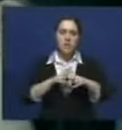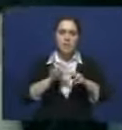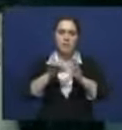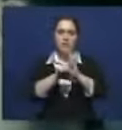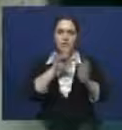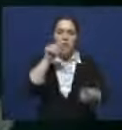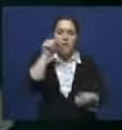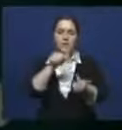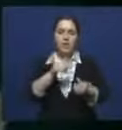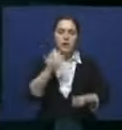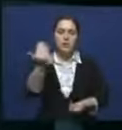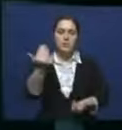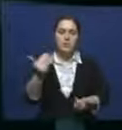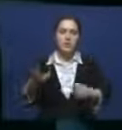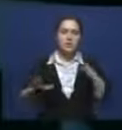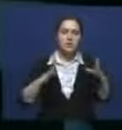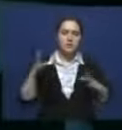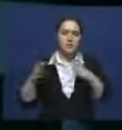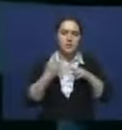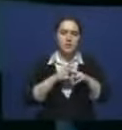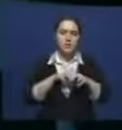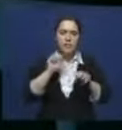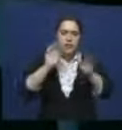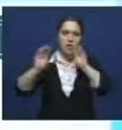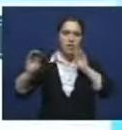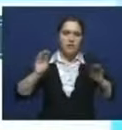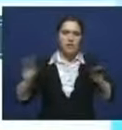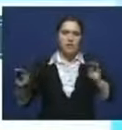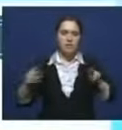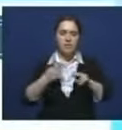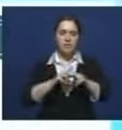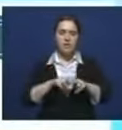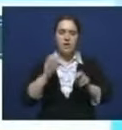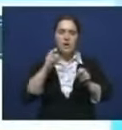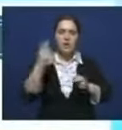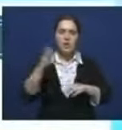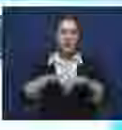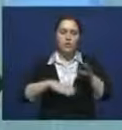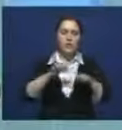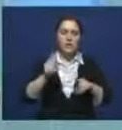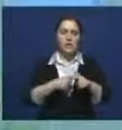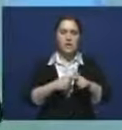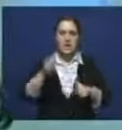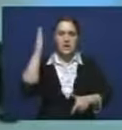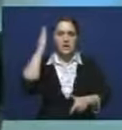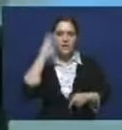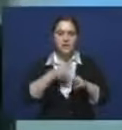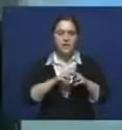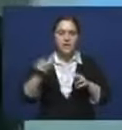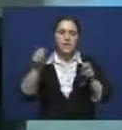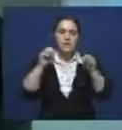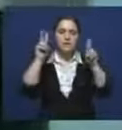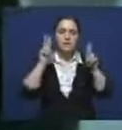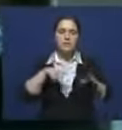подходящие модули, в которых предметы будут располагаться соответственно положения его рук или головы. В системе запрограммированы